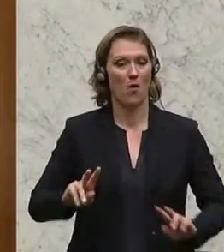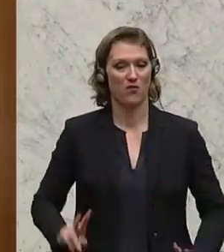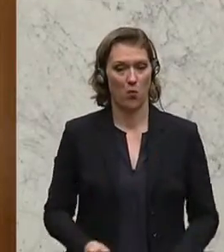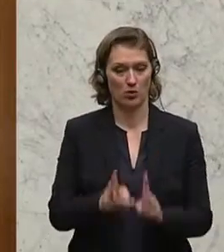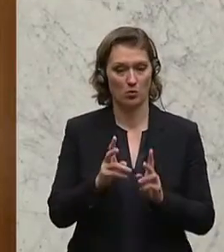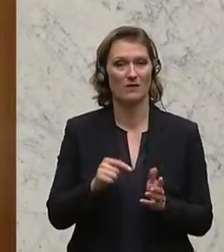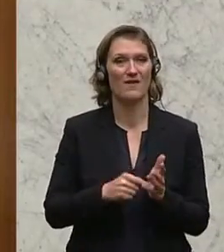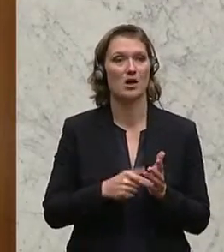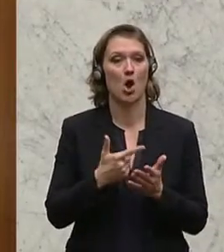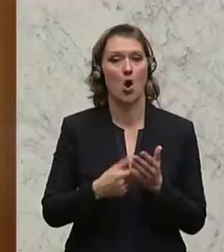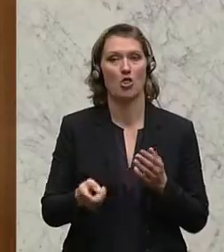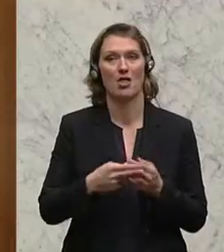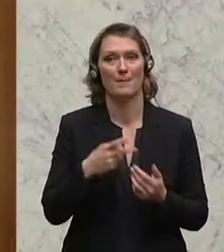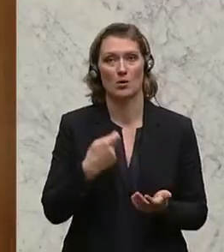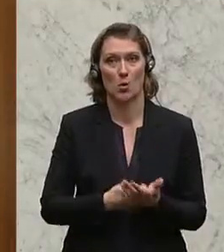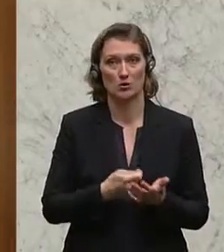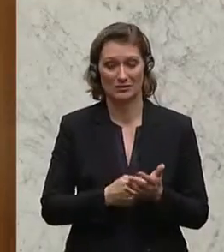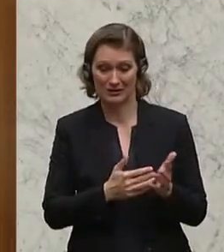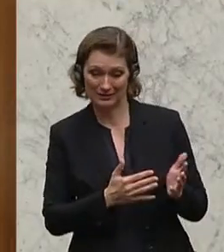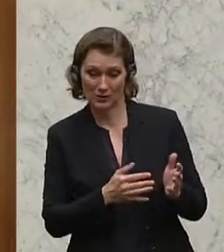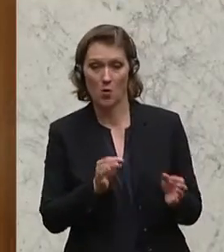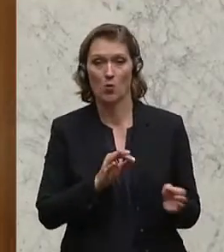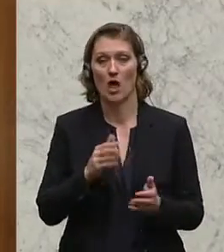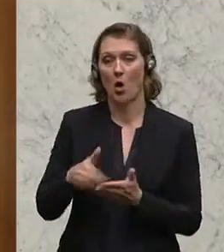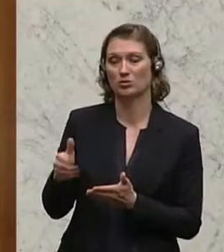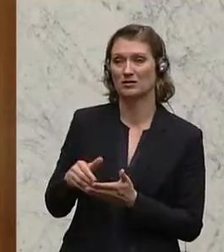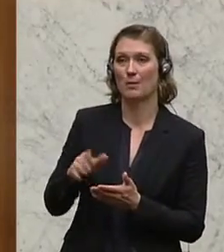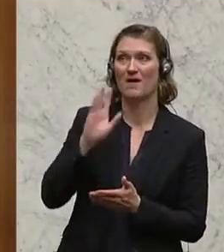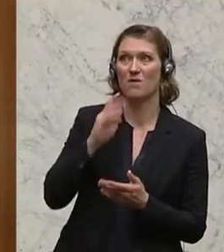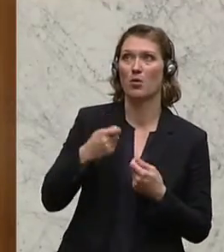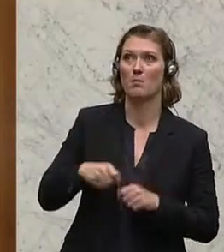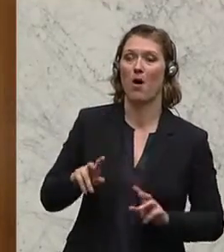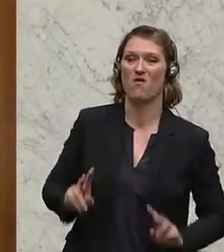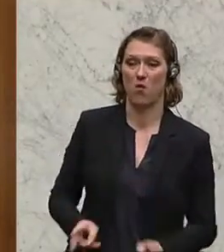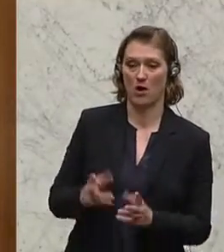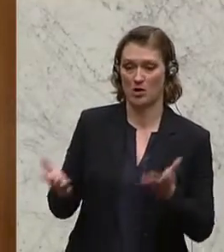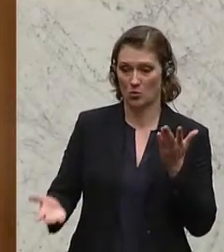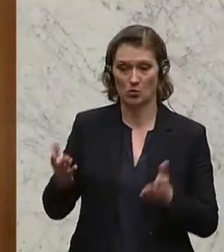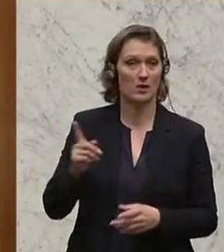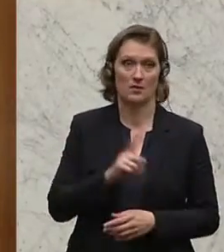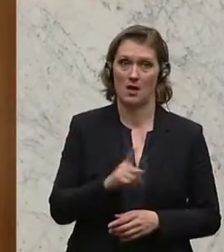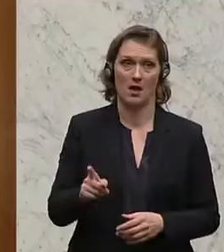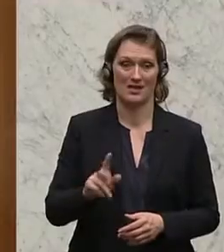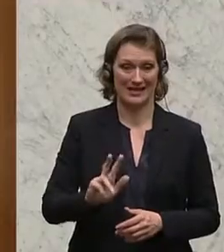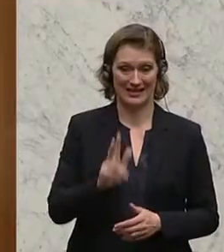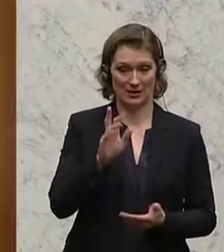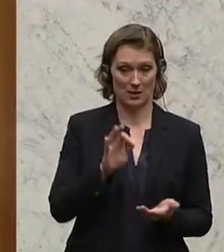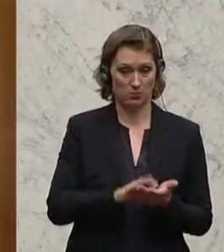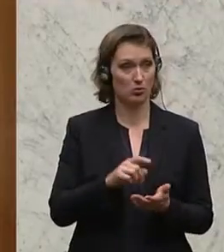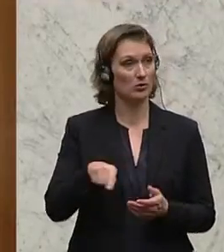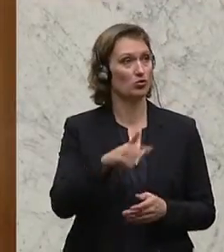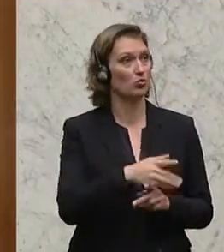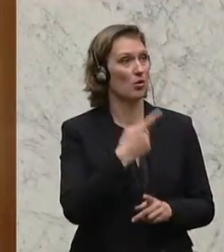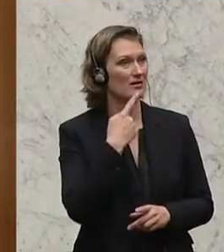weder die Lohnnebenkosten bewegt, noch die Ausgaben bei den Wohnbauförderungen verändert. Und daher ist auch der dritte Punkt, den Sie